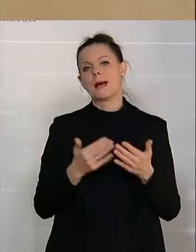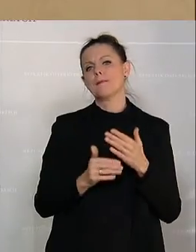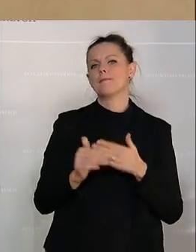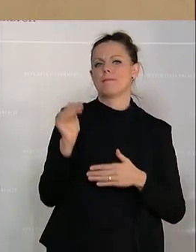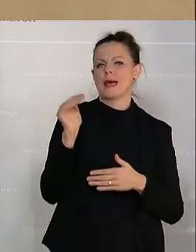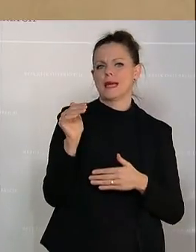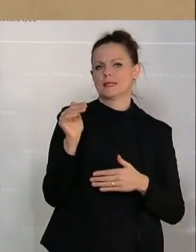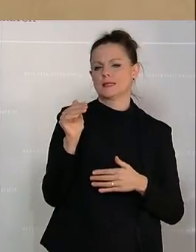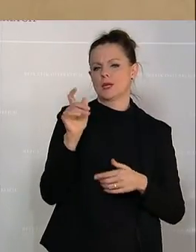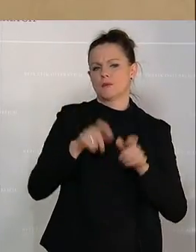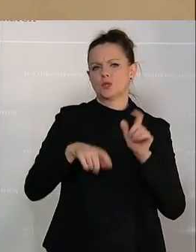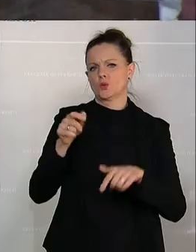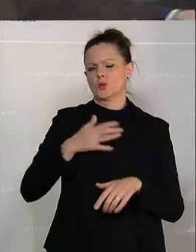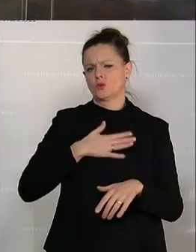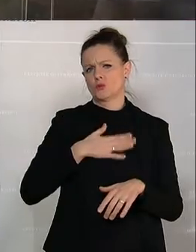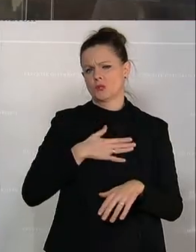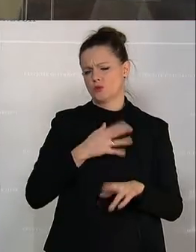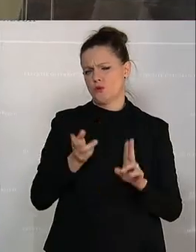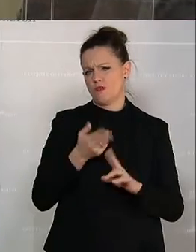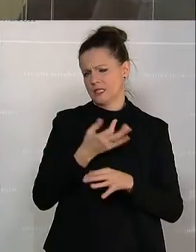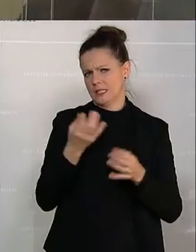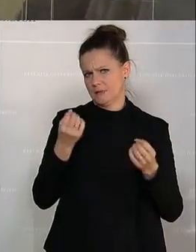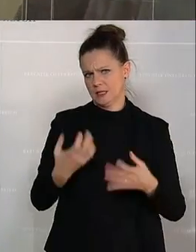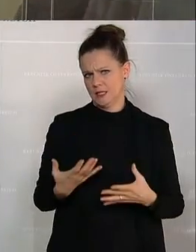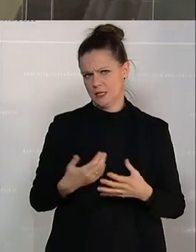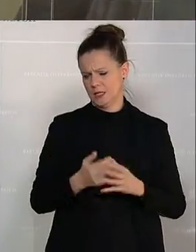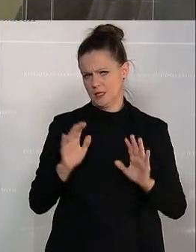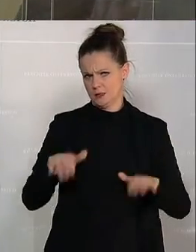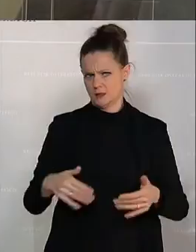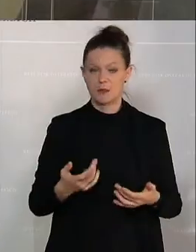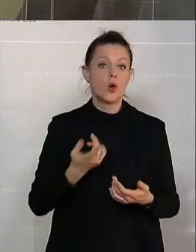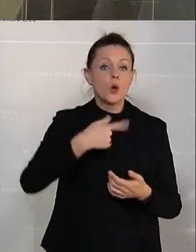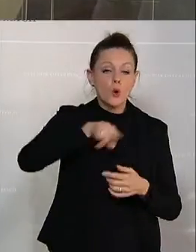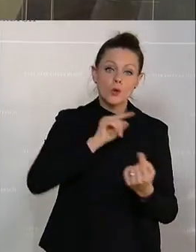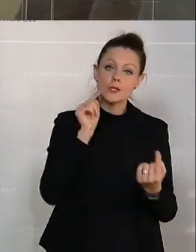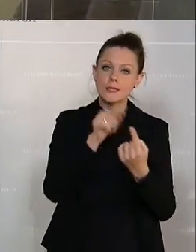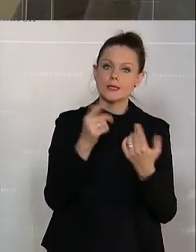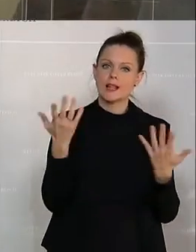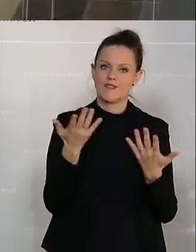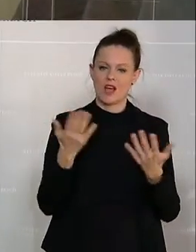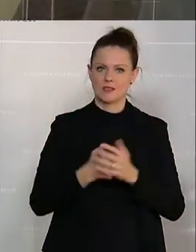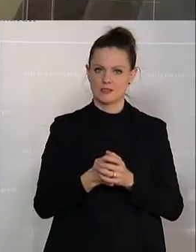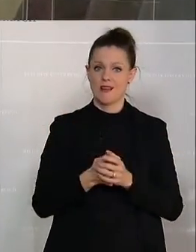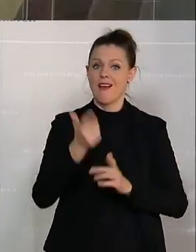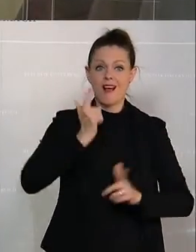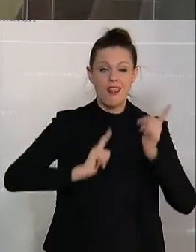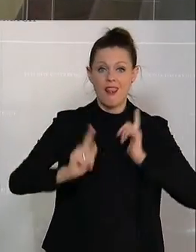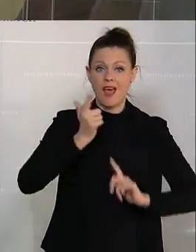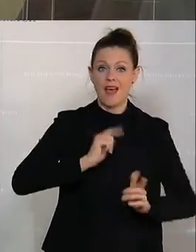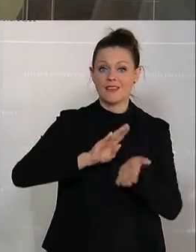kommt ekelimpflich davon. Nein, unser Ziel muss es sein, vermeidbares Leid,